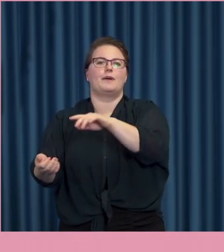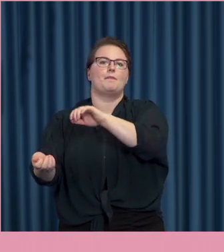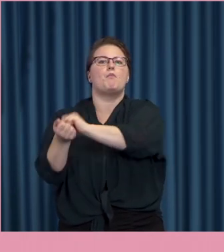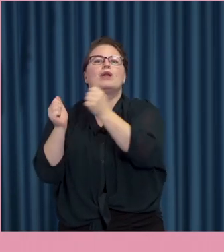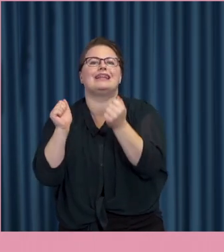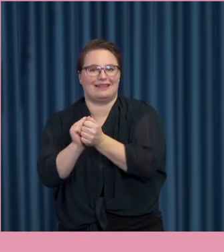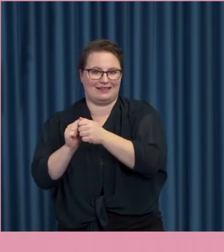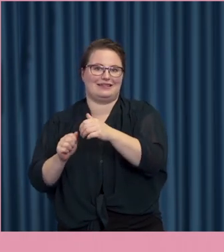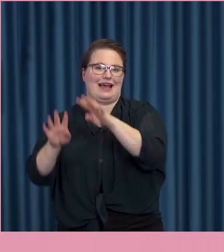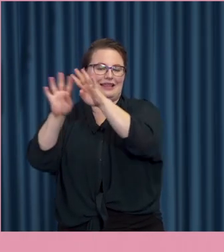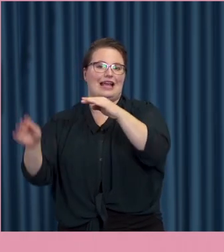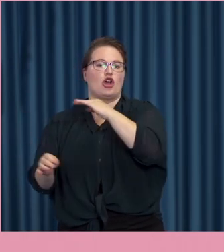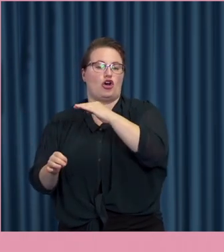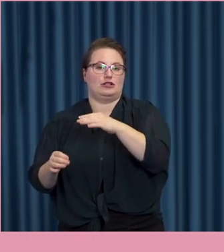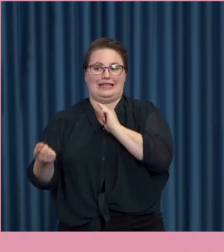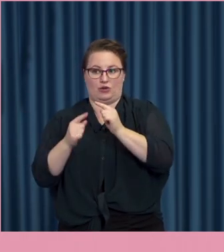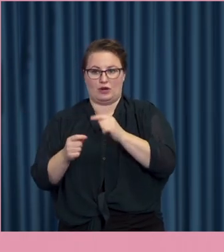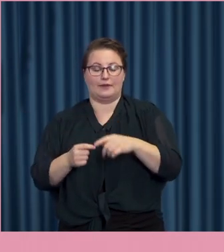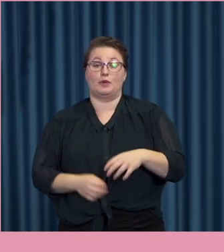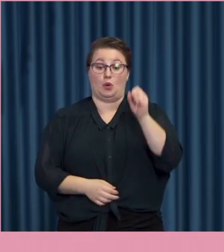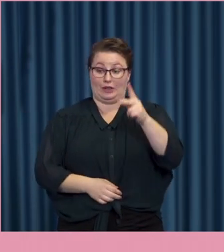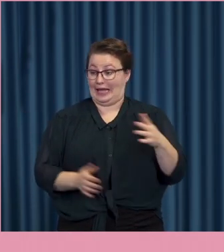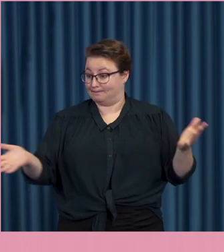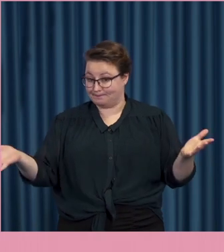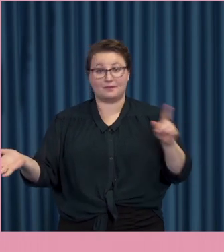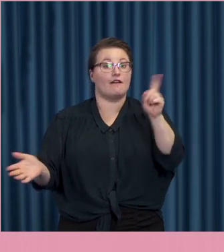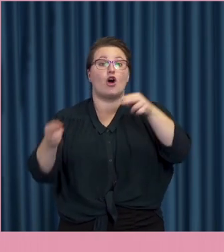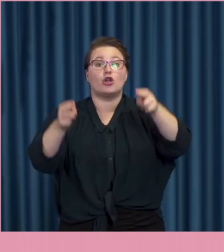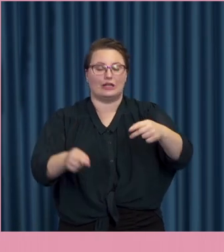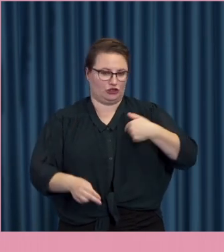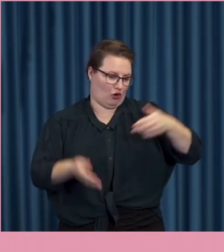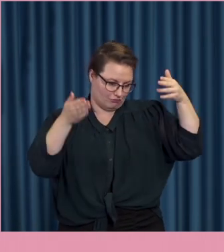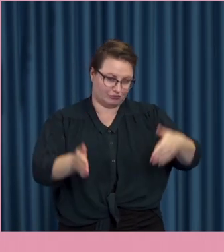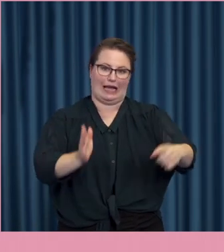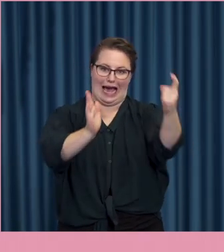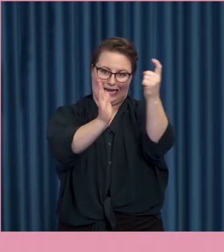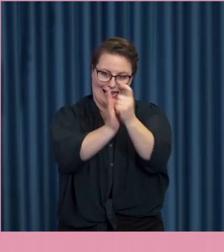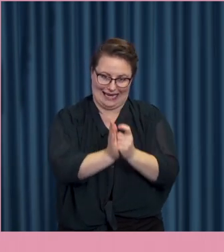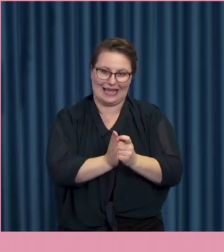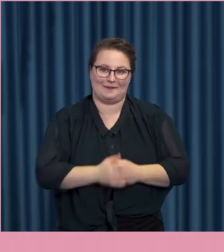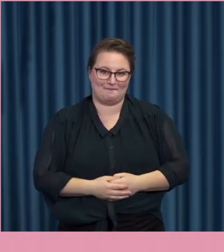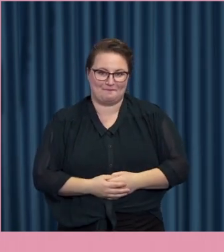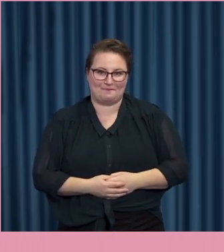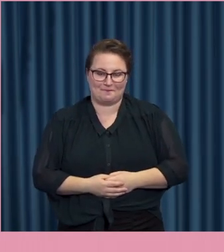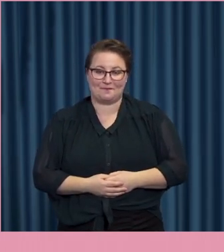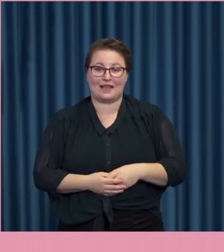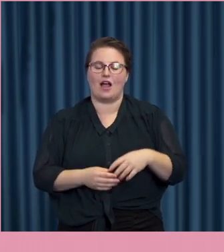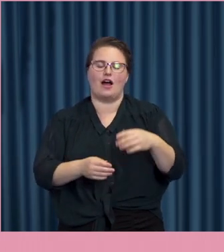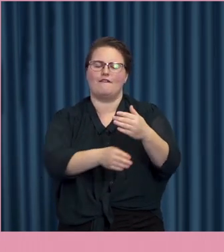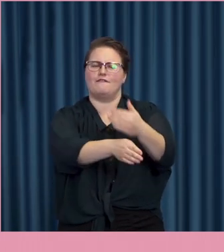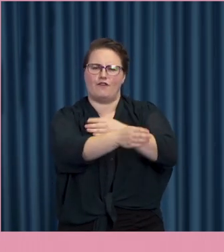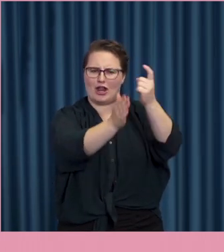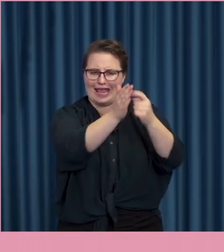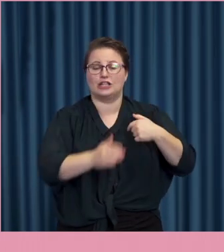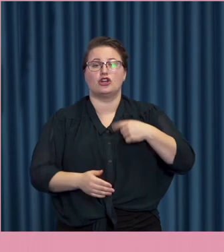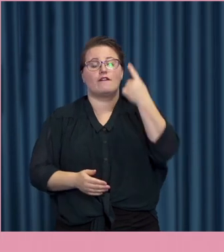näthatsdiskussionen. Och vad finns då juridiken i allt det här? För jag håller ju mest på med regler. Innan vi kommer dit så kanske jag ska säga